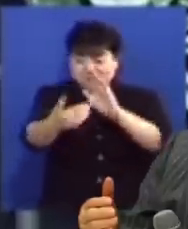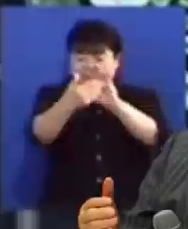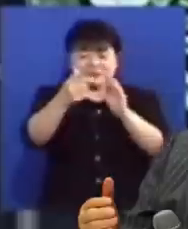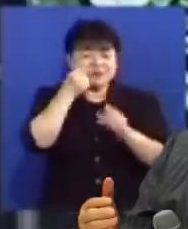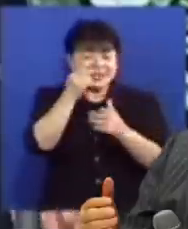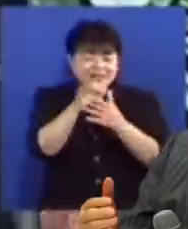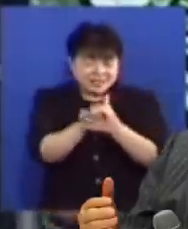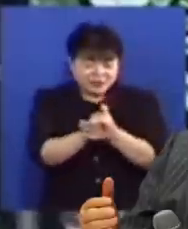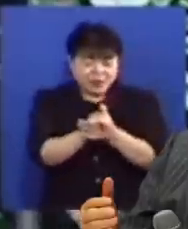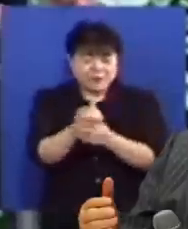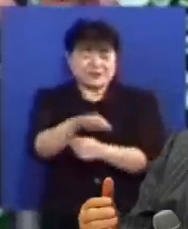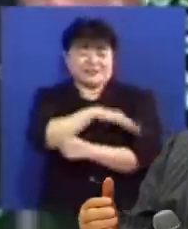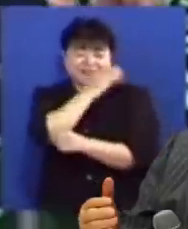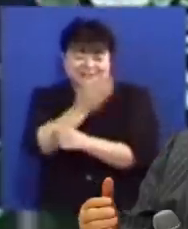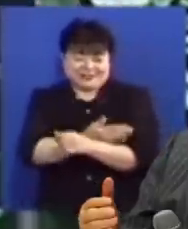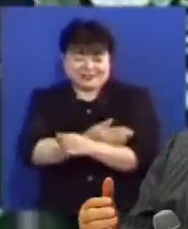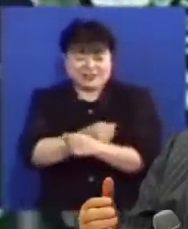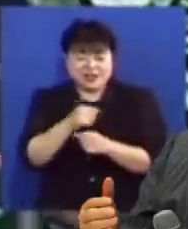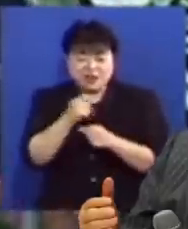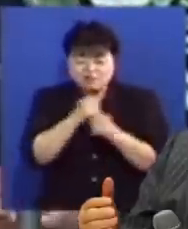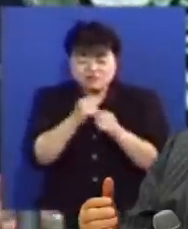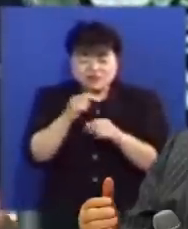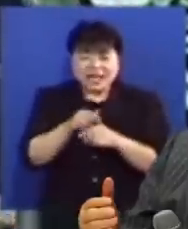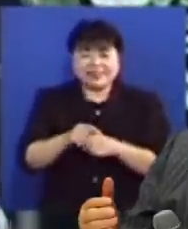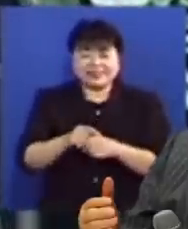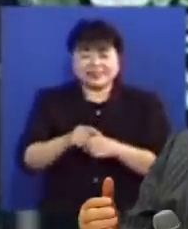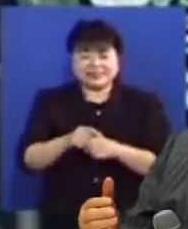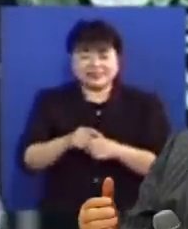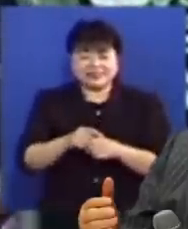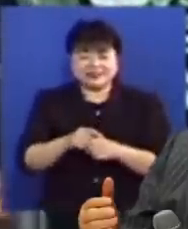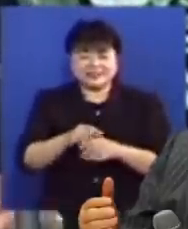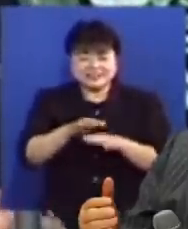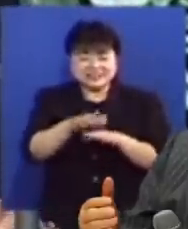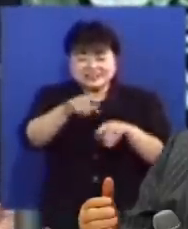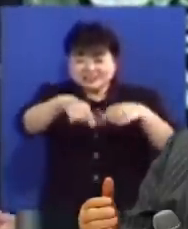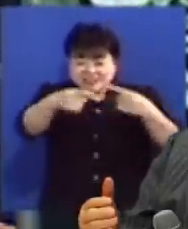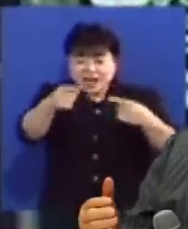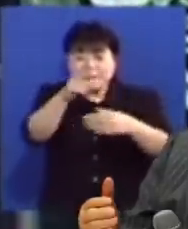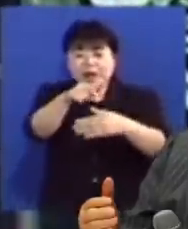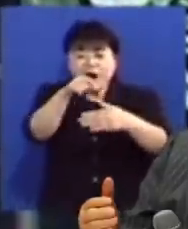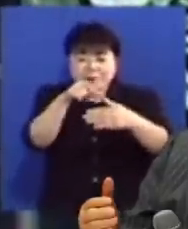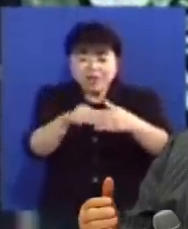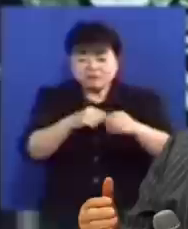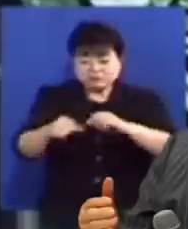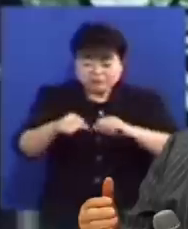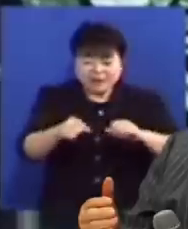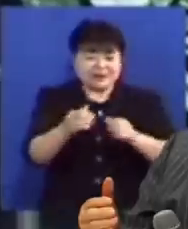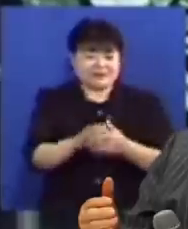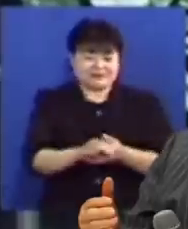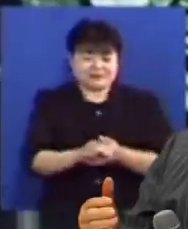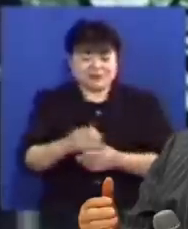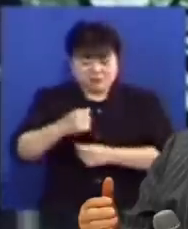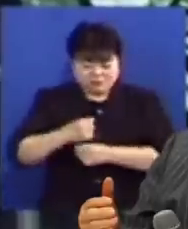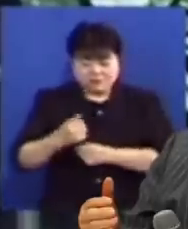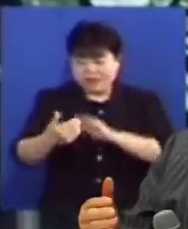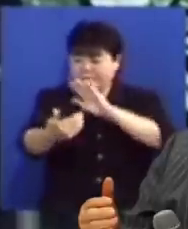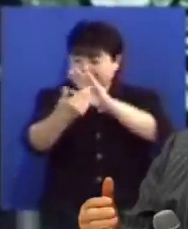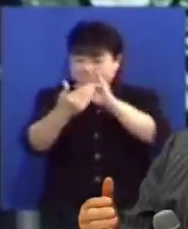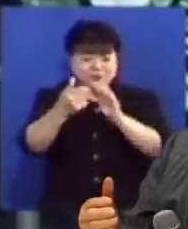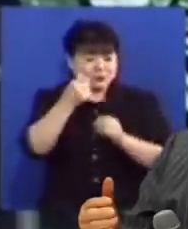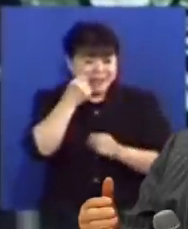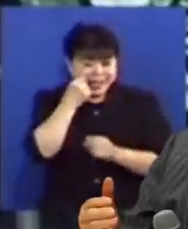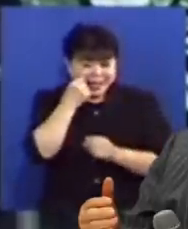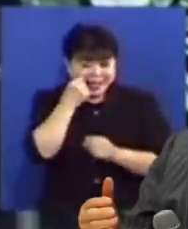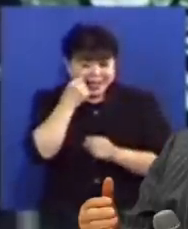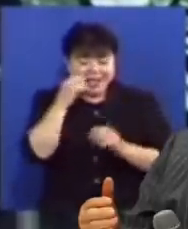기도하면 기도의 능력이 북한으로 들어가서 북한의 사람들 마음속에 운행하게 하는 것 군대로도 막을 수가 없습니다